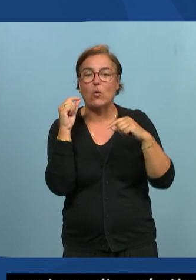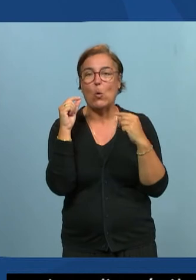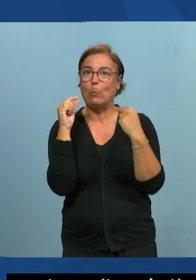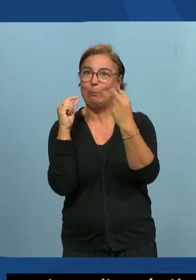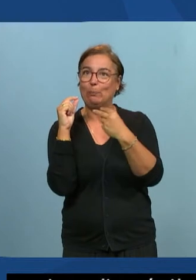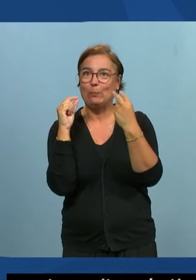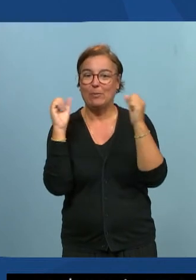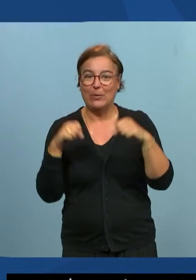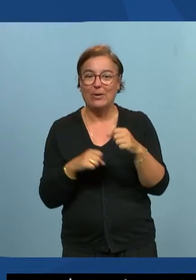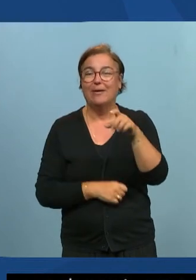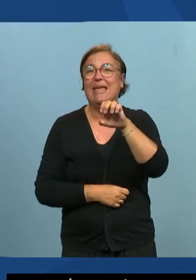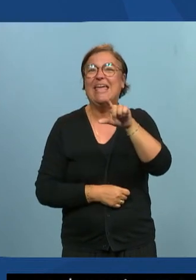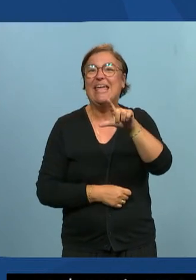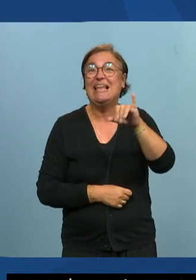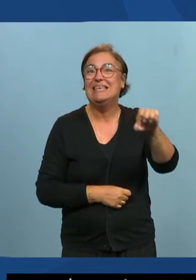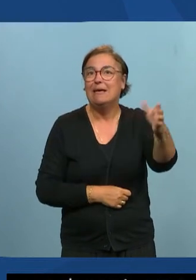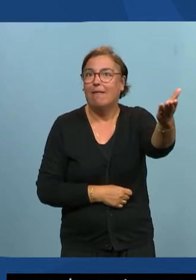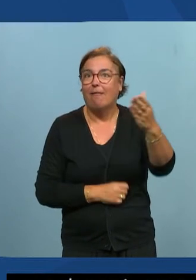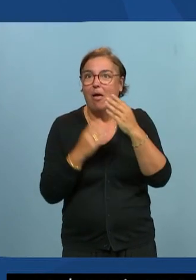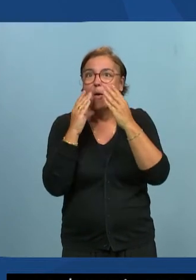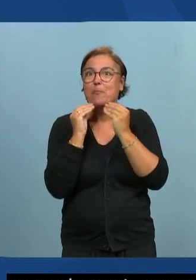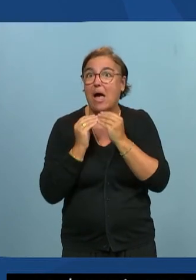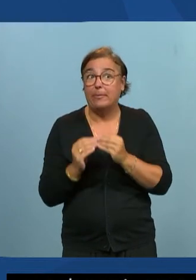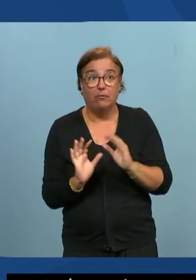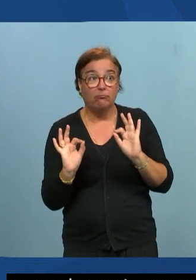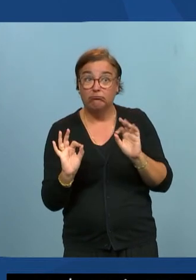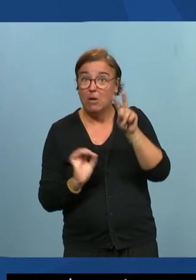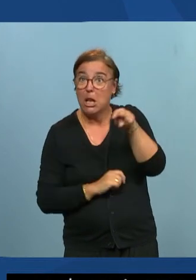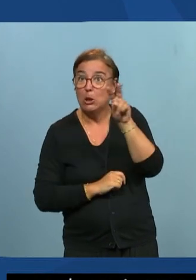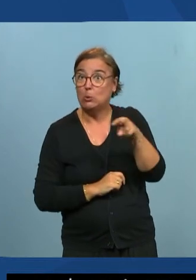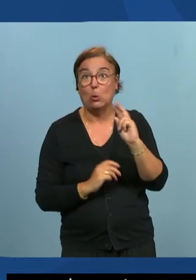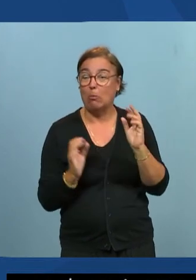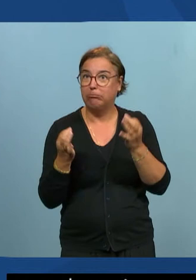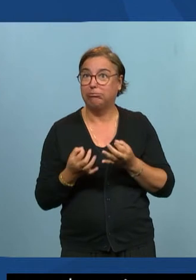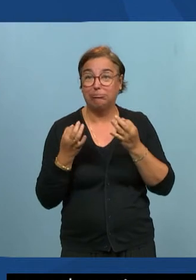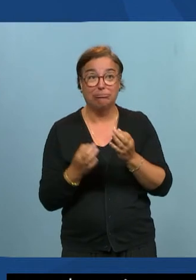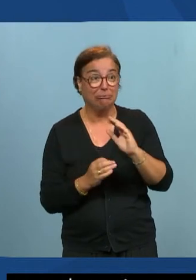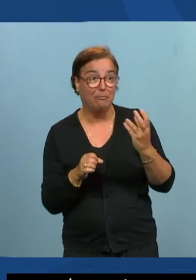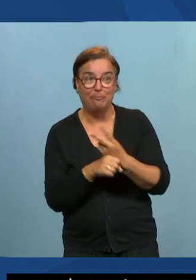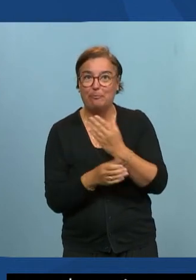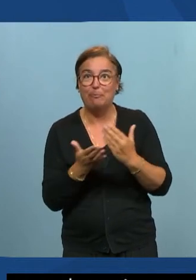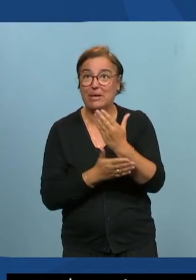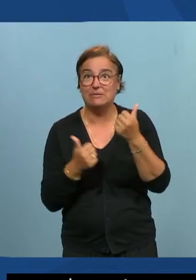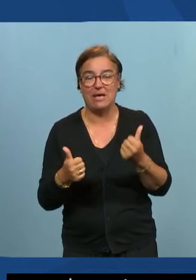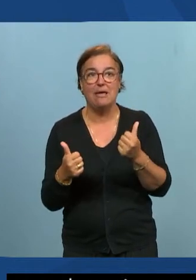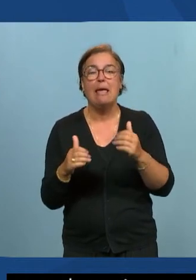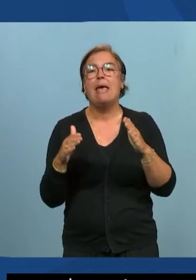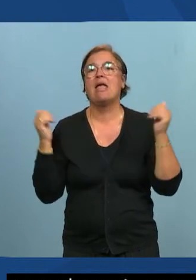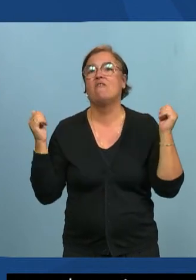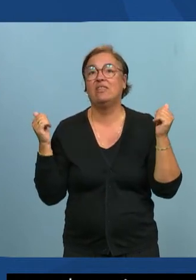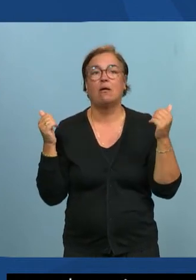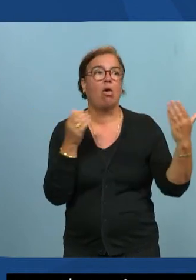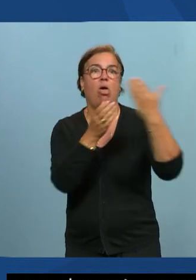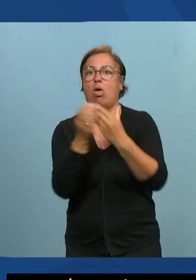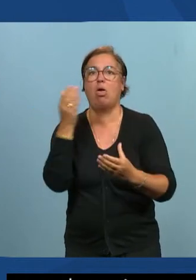barbus j'arrive très bien à lire sur les lèvres et surtout ne parlez pas tous en même temps c'est super